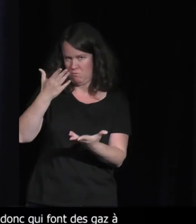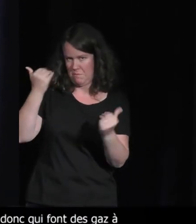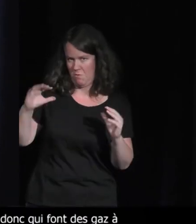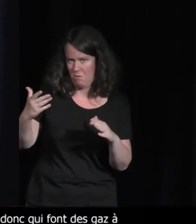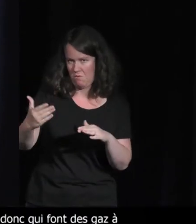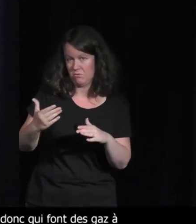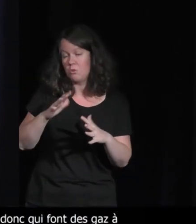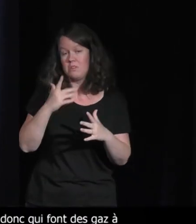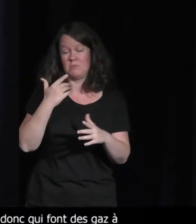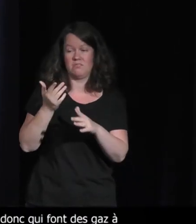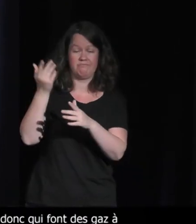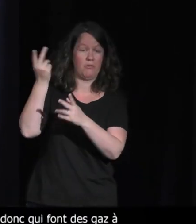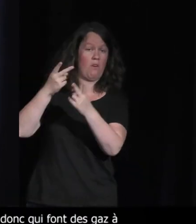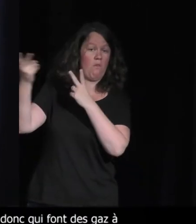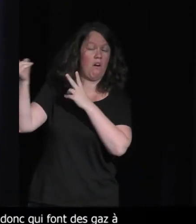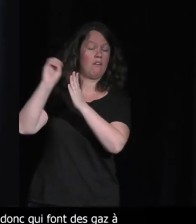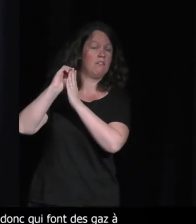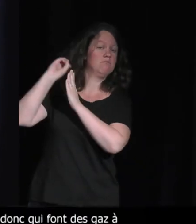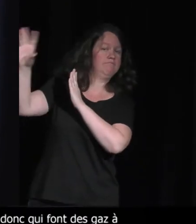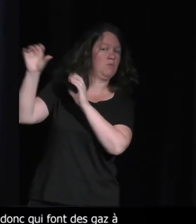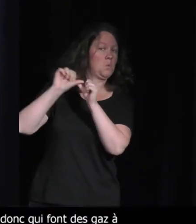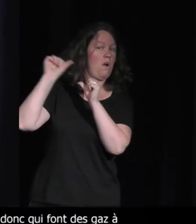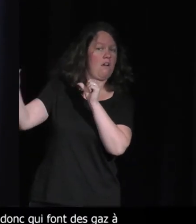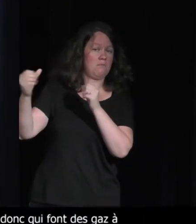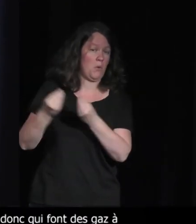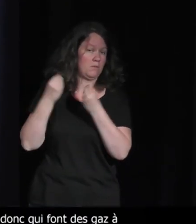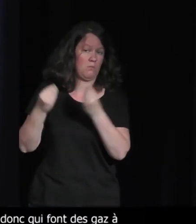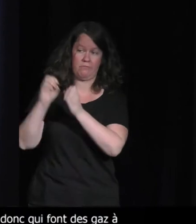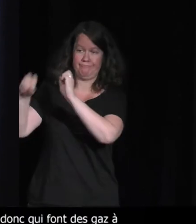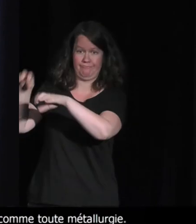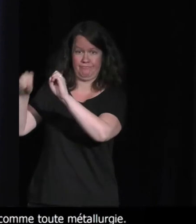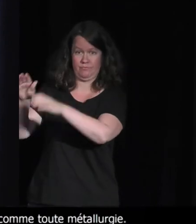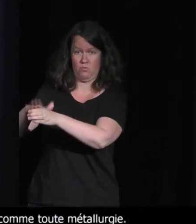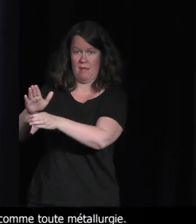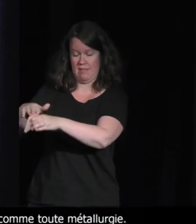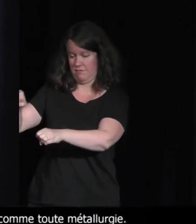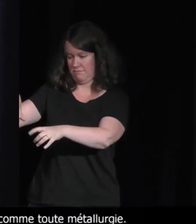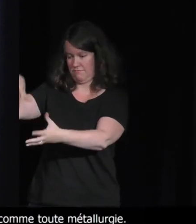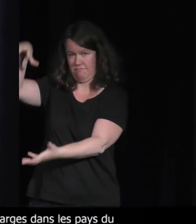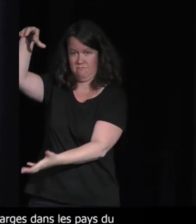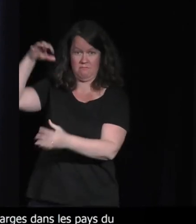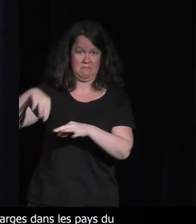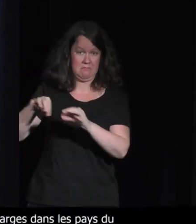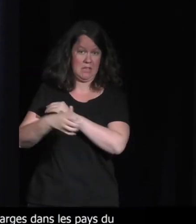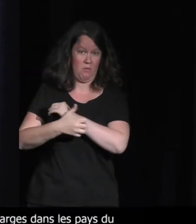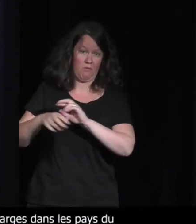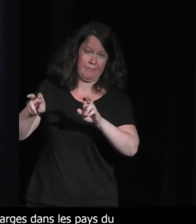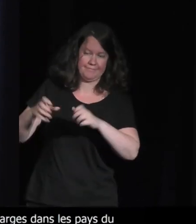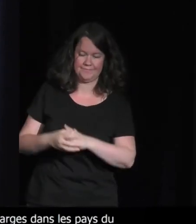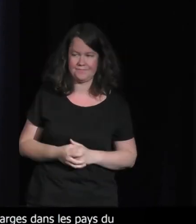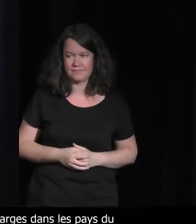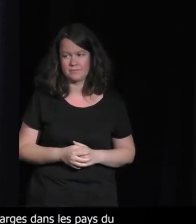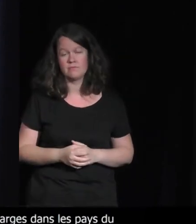dans les pays du tiers-monde. Et voilà, donc, une bonne partie du bilan environnemental, du numérique en général,